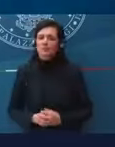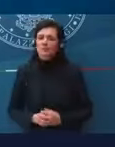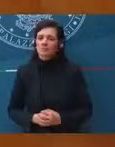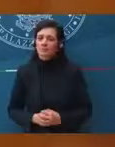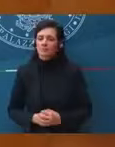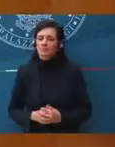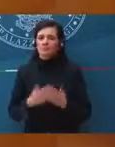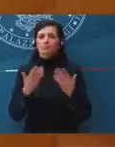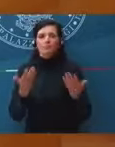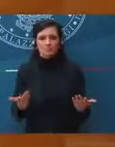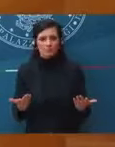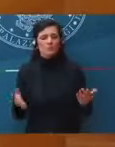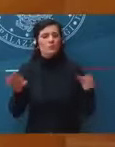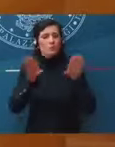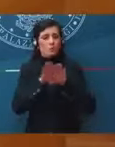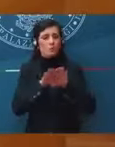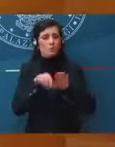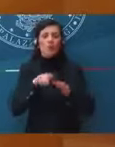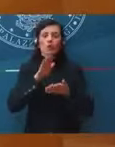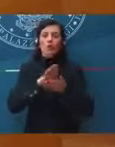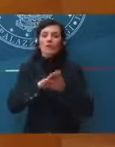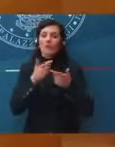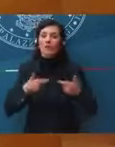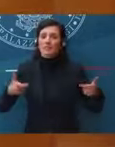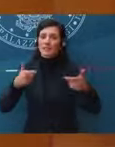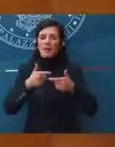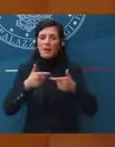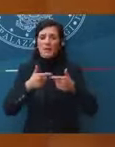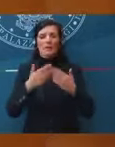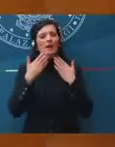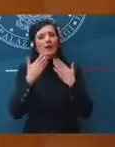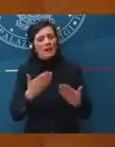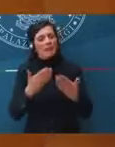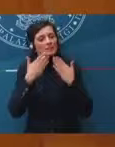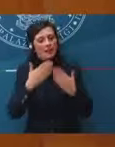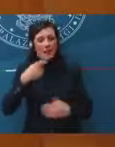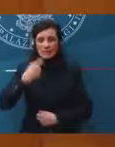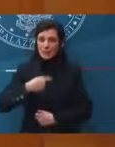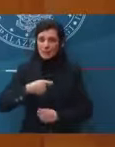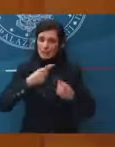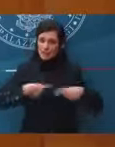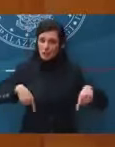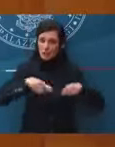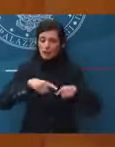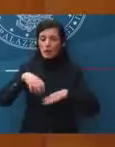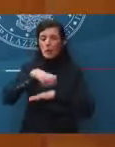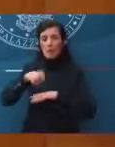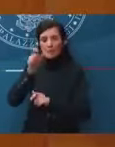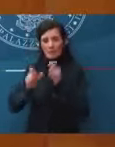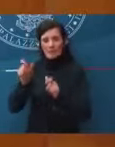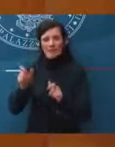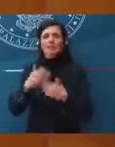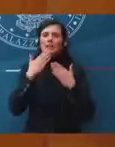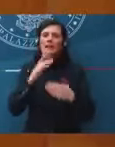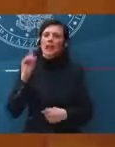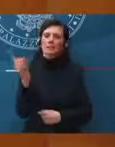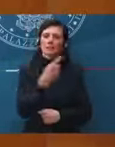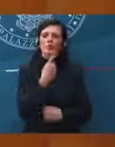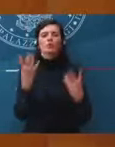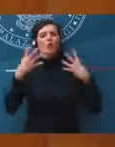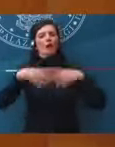Allora concludiamo questa conferenza stampa. Vi ringrazio, ringrazio il Presidente del Consiglio, i ministri, tutti voi e gli